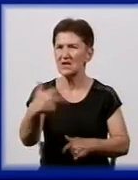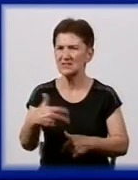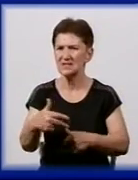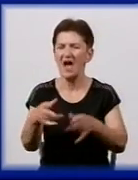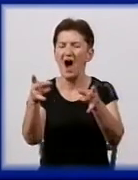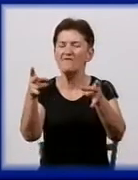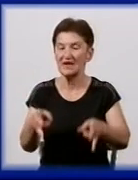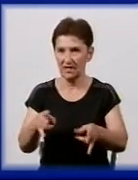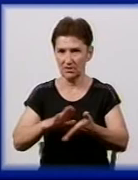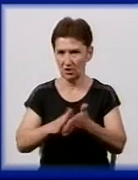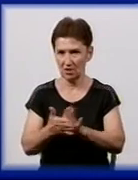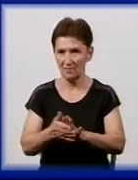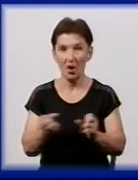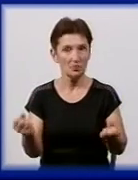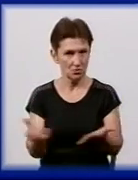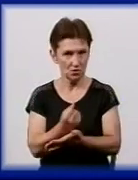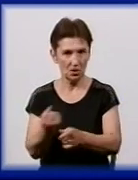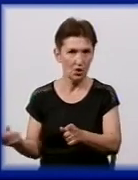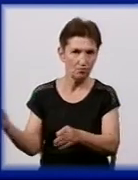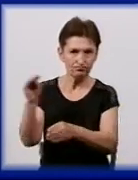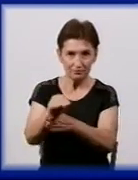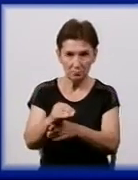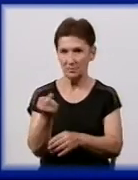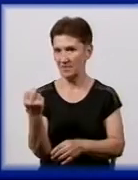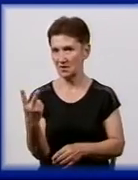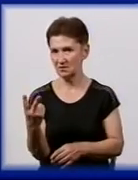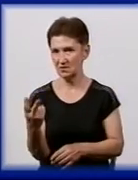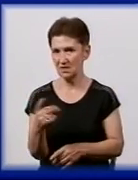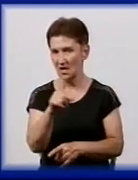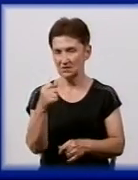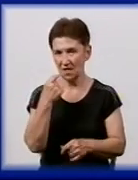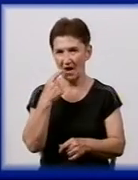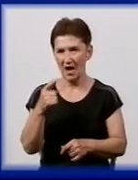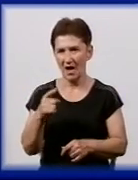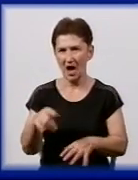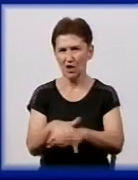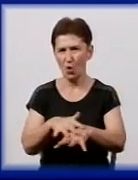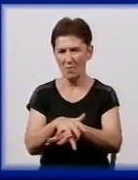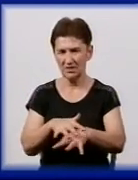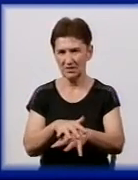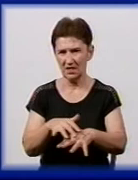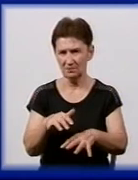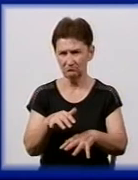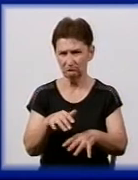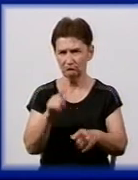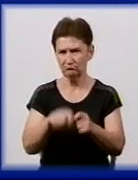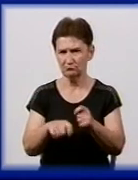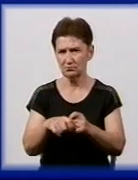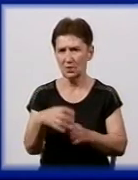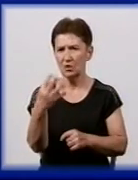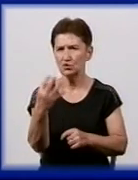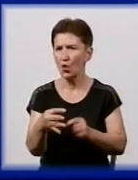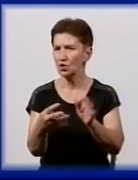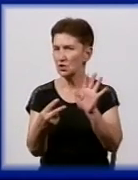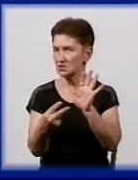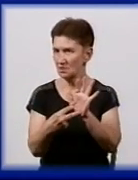Разом із ними знесли ще 12. За підрахунками громадського інспектора з охорони довкілля Надії Паливоди, спиляли 47 дерев.